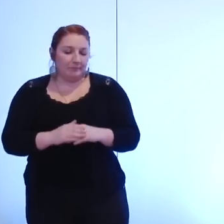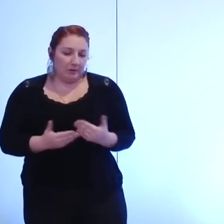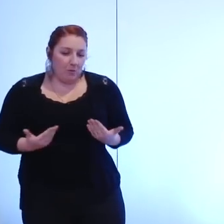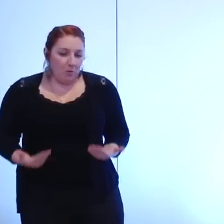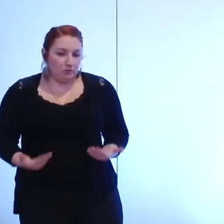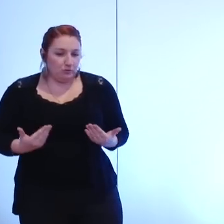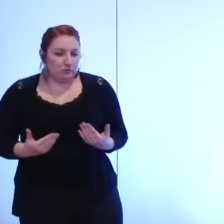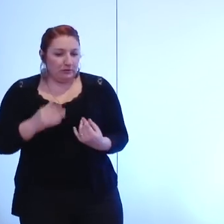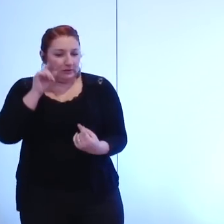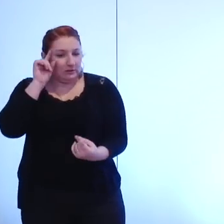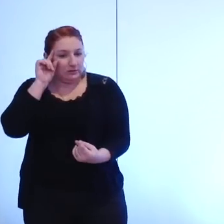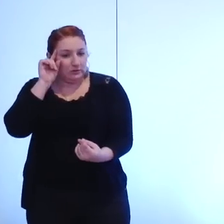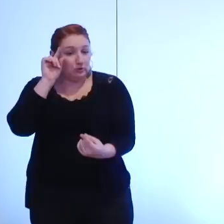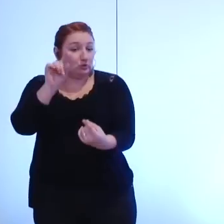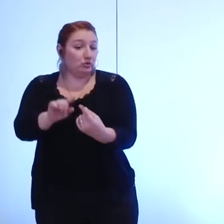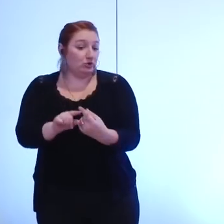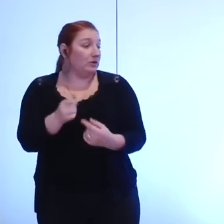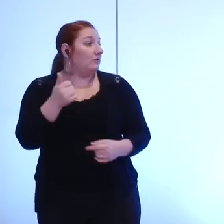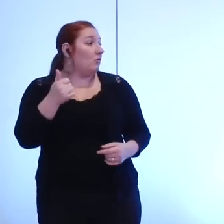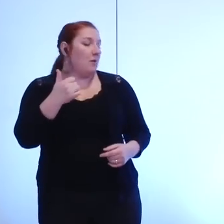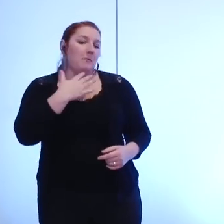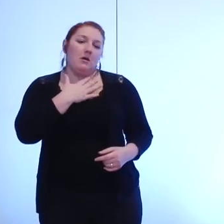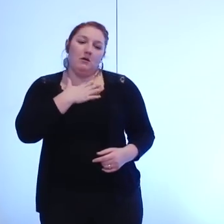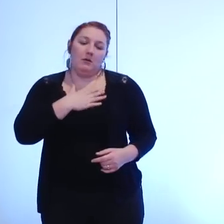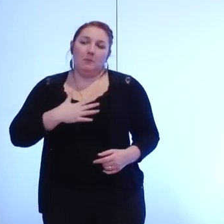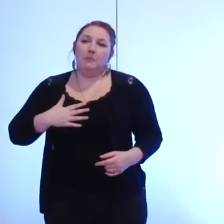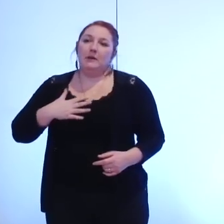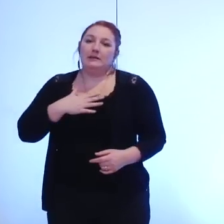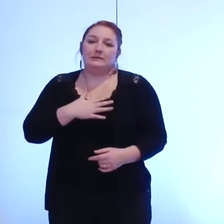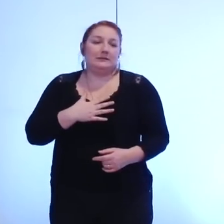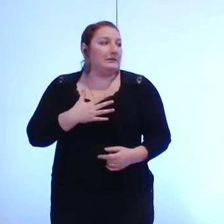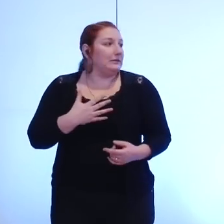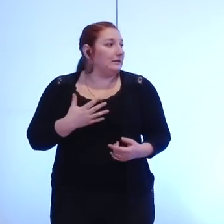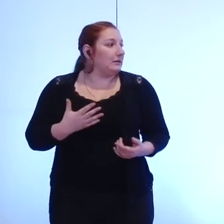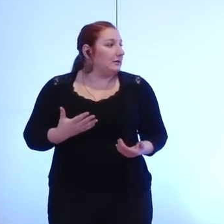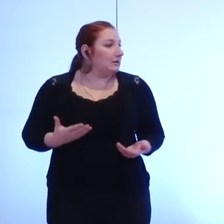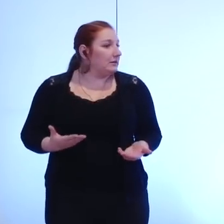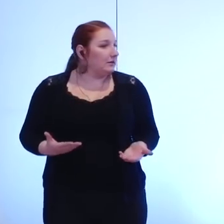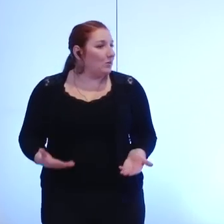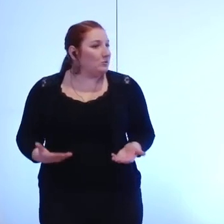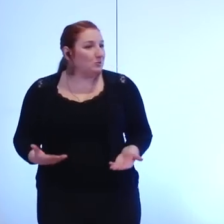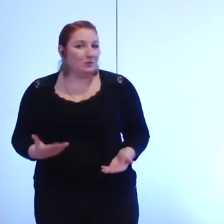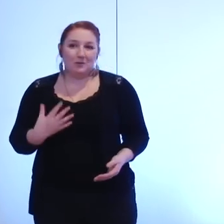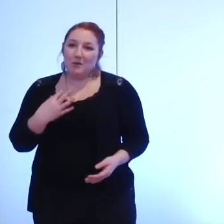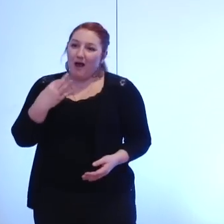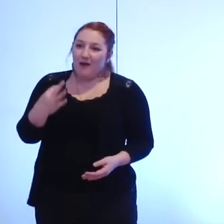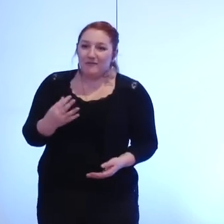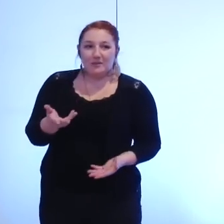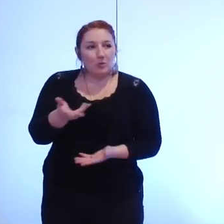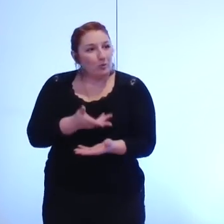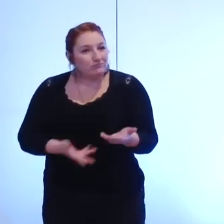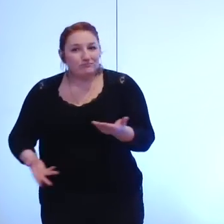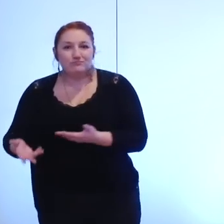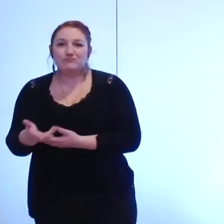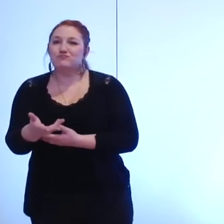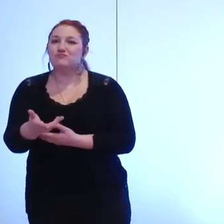'hui et vous m'avez fait ce plaisir en tout cas de venir l'évoquer avec vous et surtout le discuter avec vous